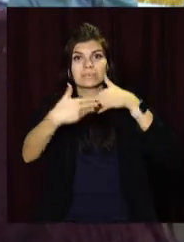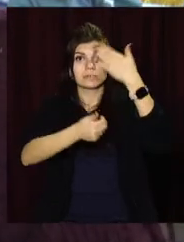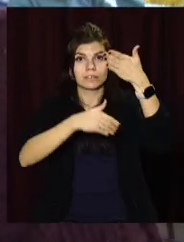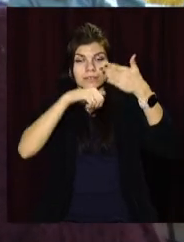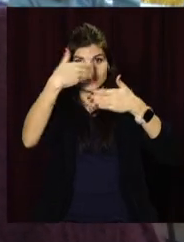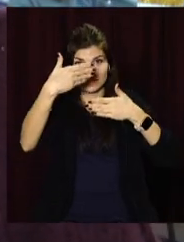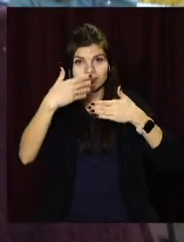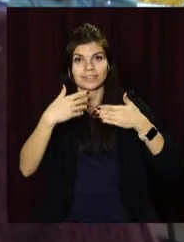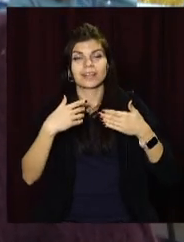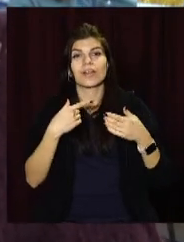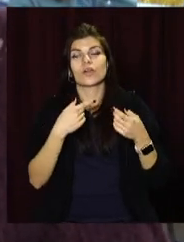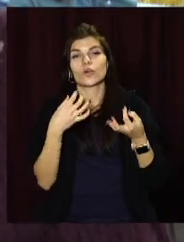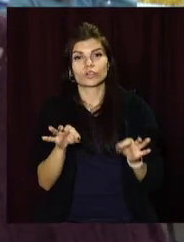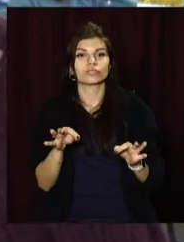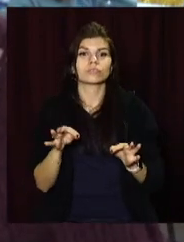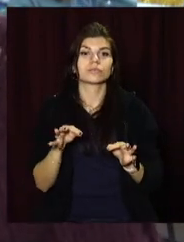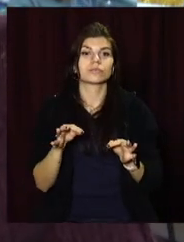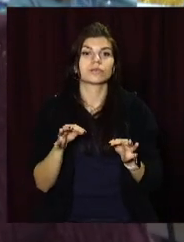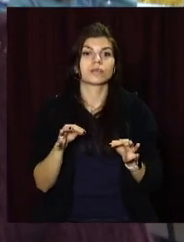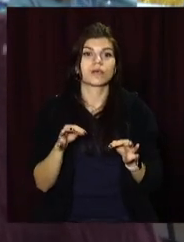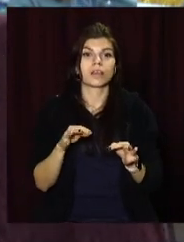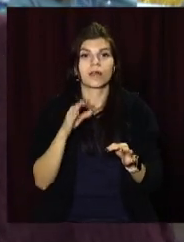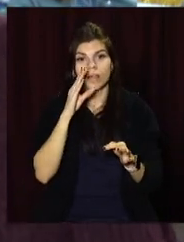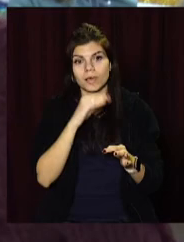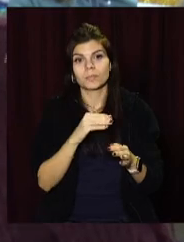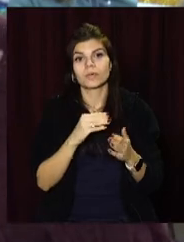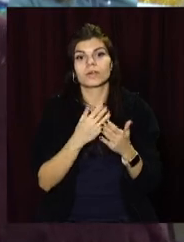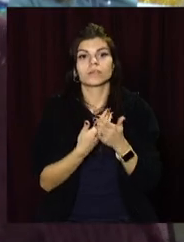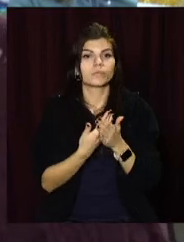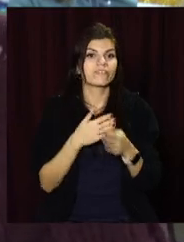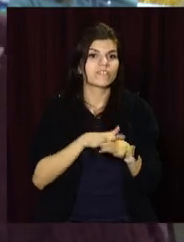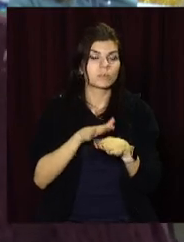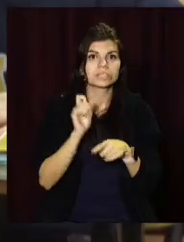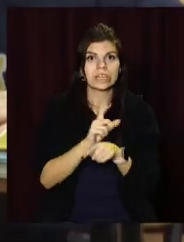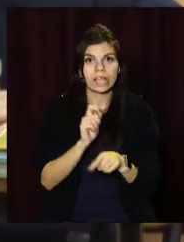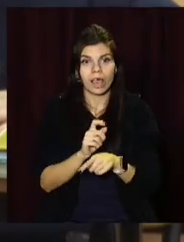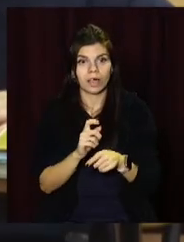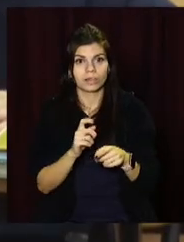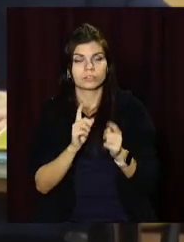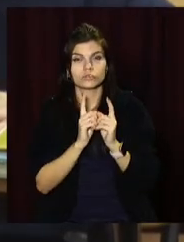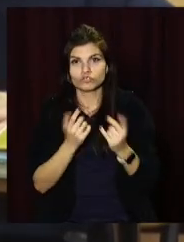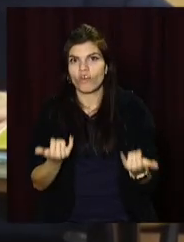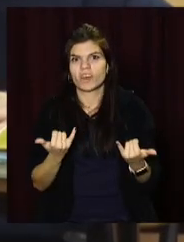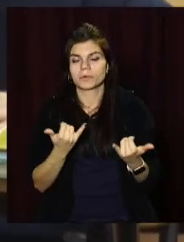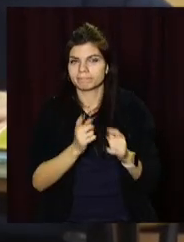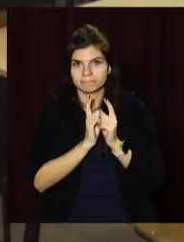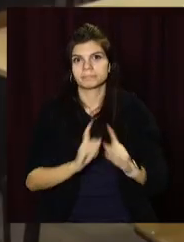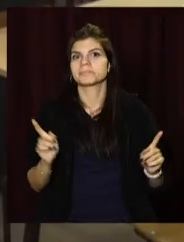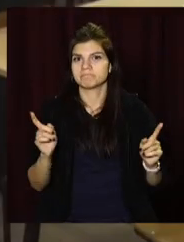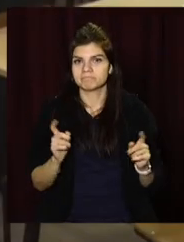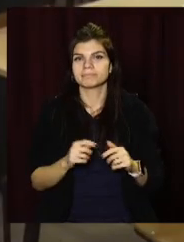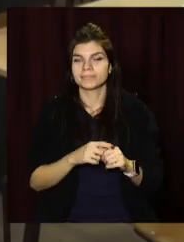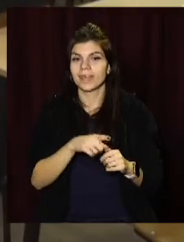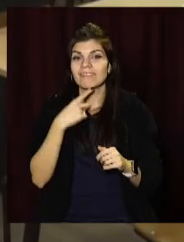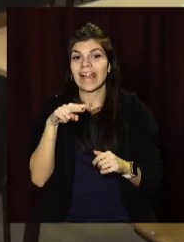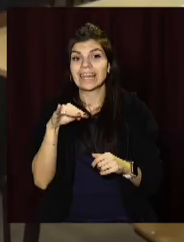цікаві, дозволяє в інтерактивному режимі виконувати завдання. Як результат, високоуспішні школярів у